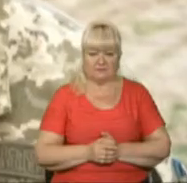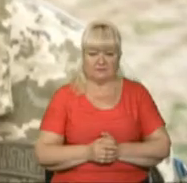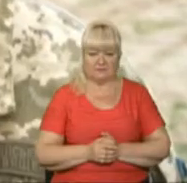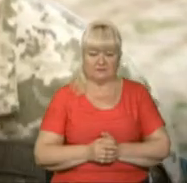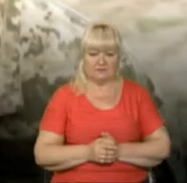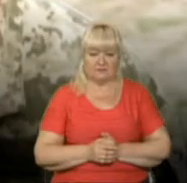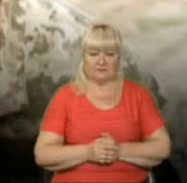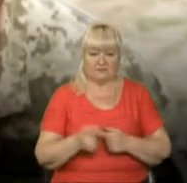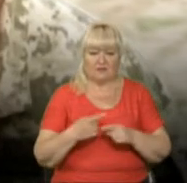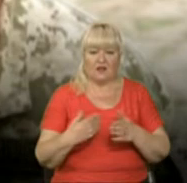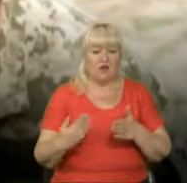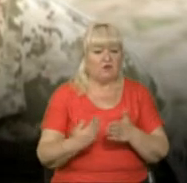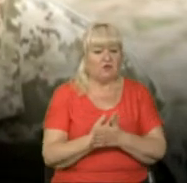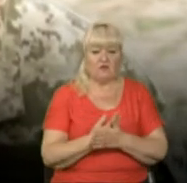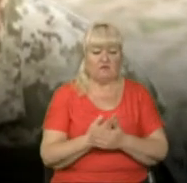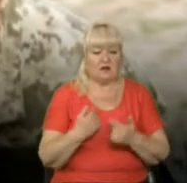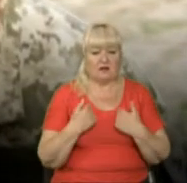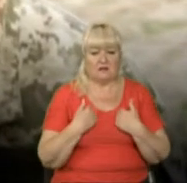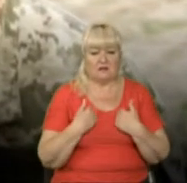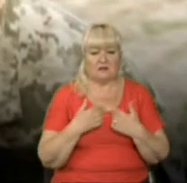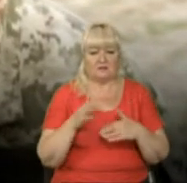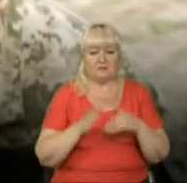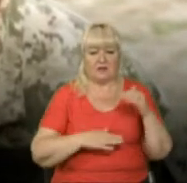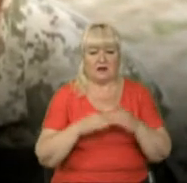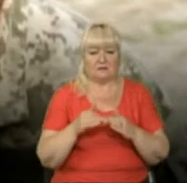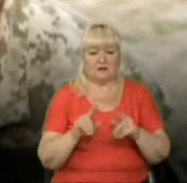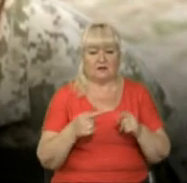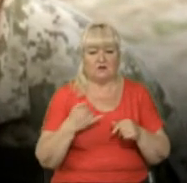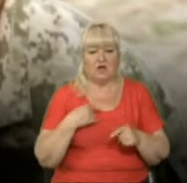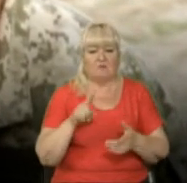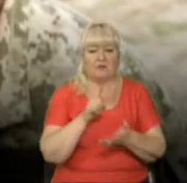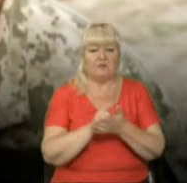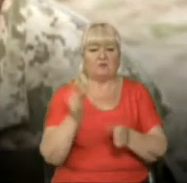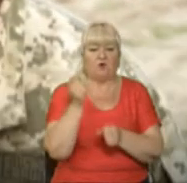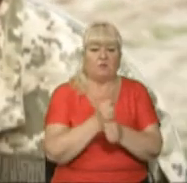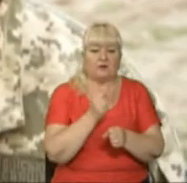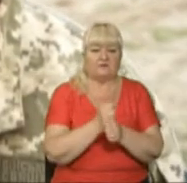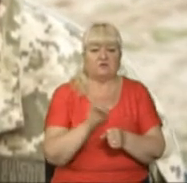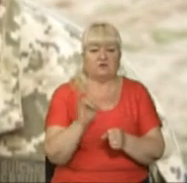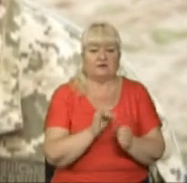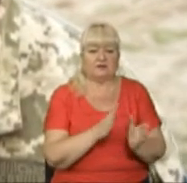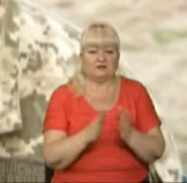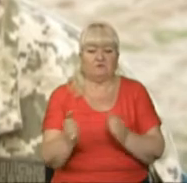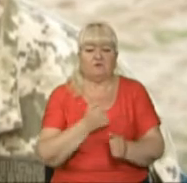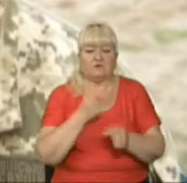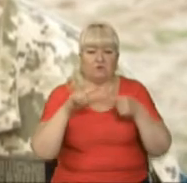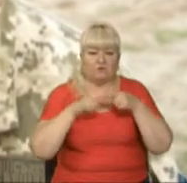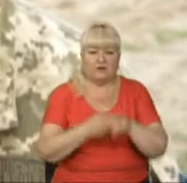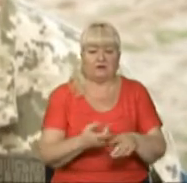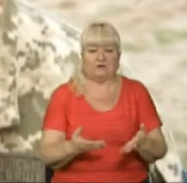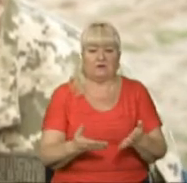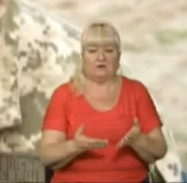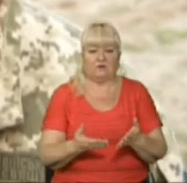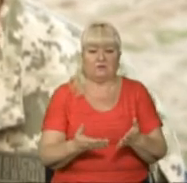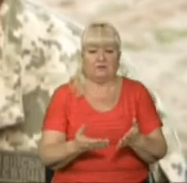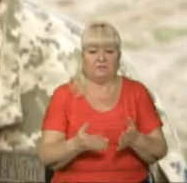Досить нова для нас практика, тому що ми маємо опрацьовувати і тактичну військову техніку, інженерну техніку, сеперну